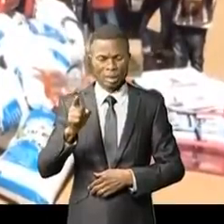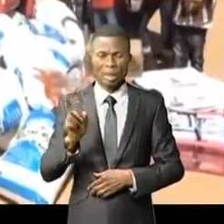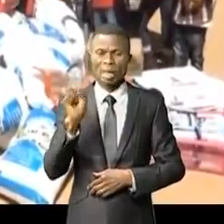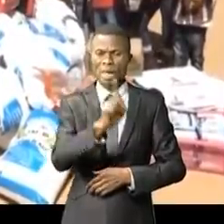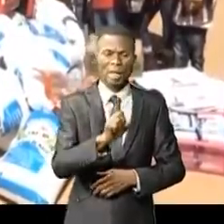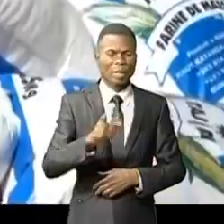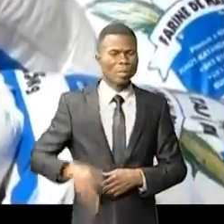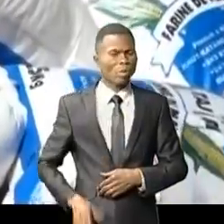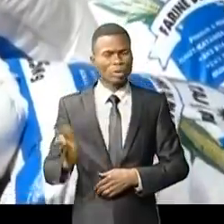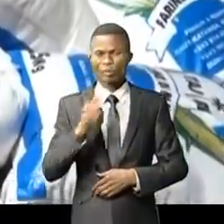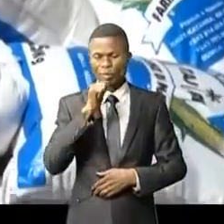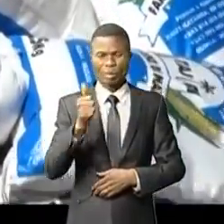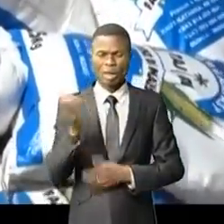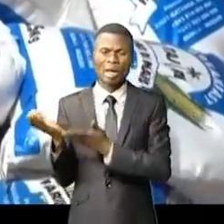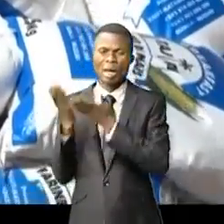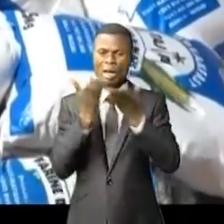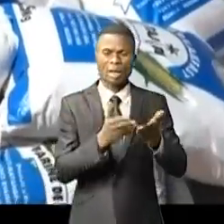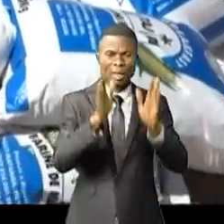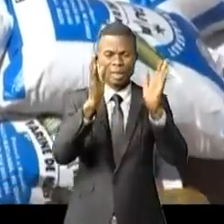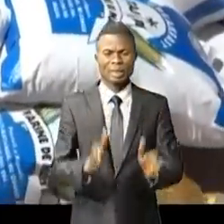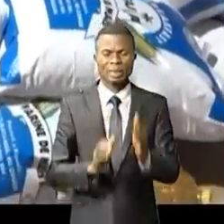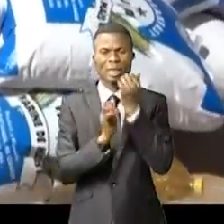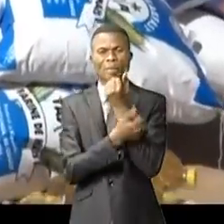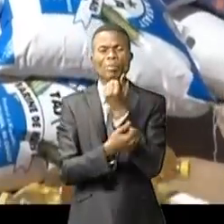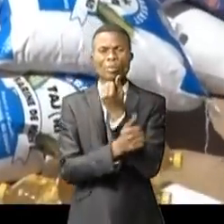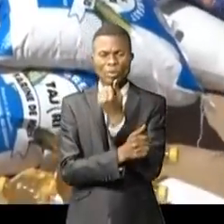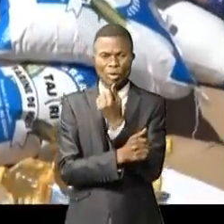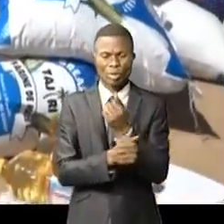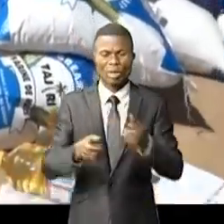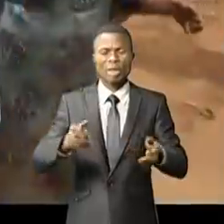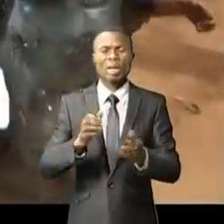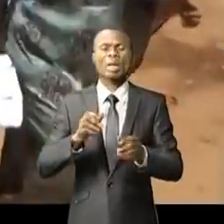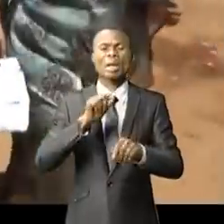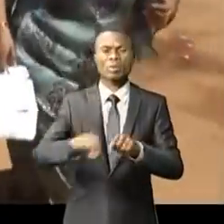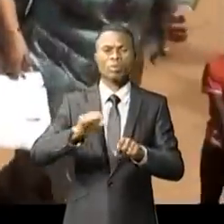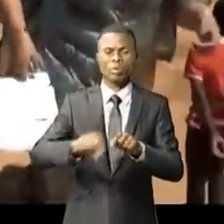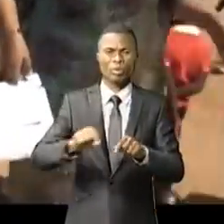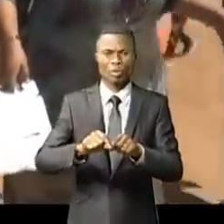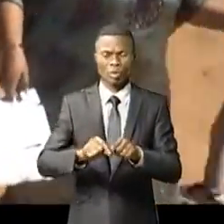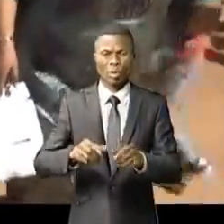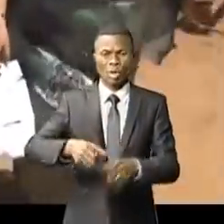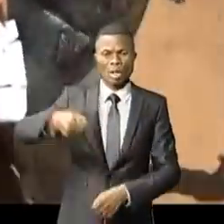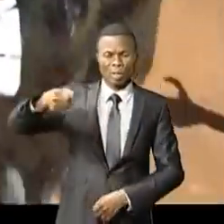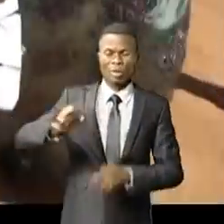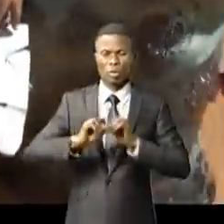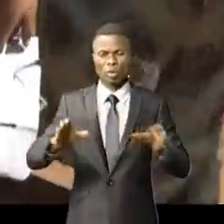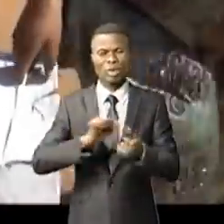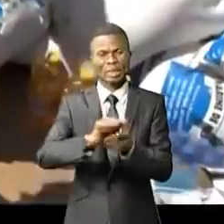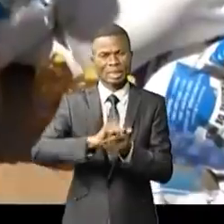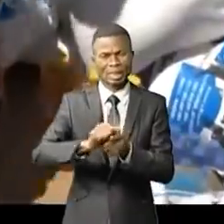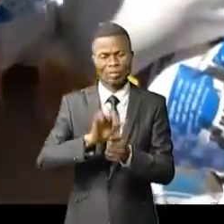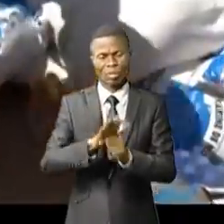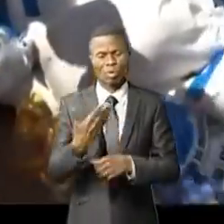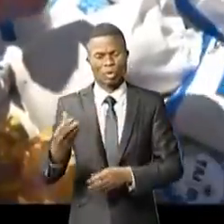présentée même réduire. Elle a apporté des sacs des farines de maïs, des cartons de cuisse de poulet, des bidons d'huile, du savon et autres